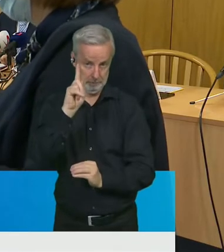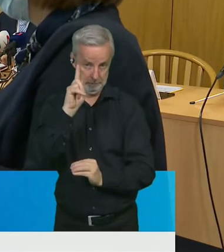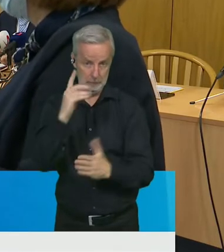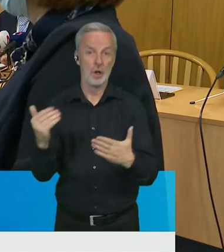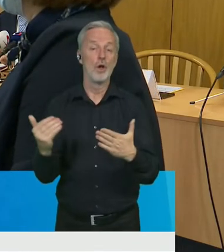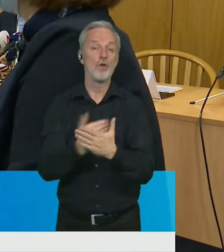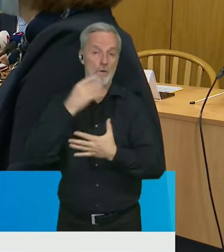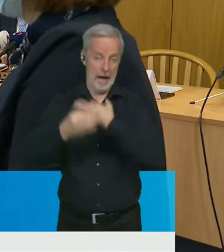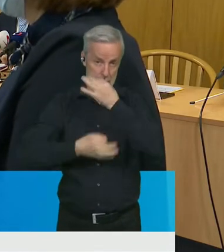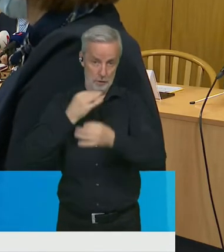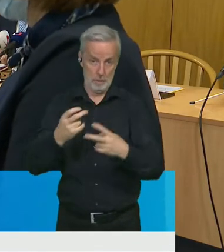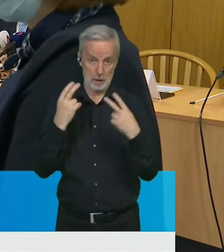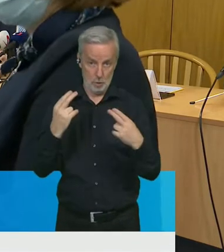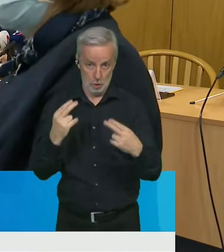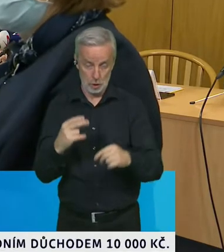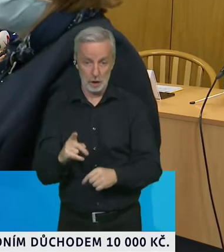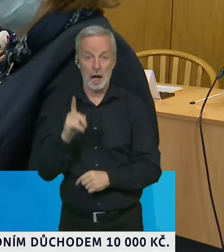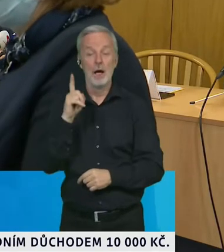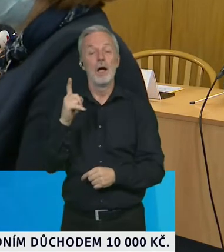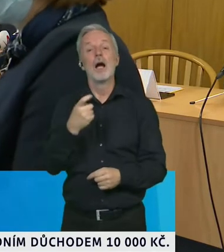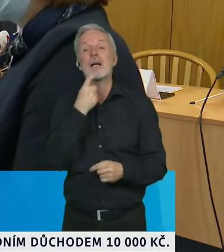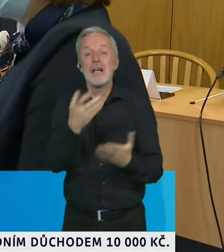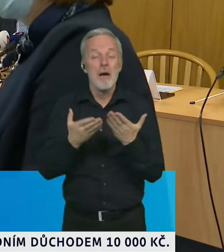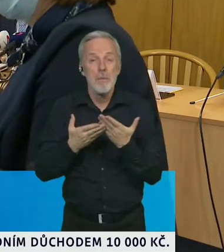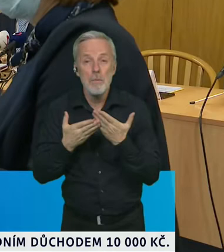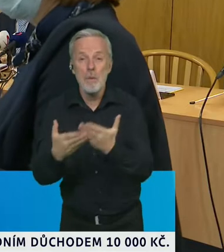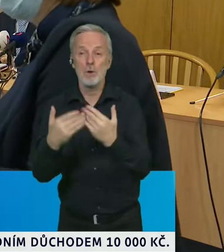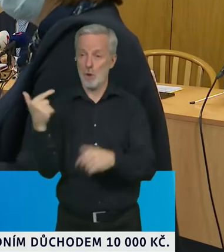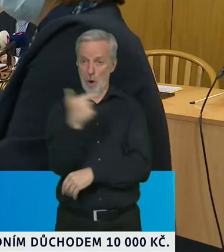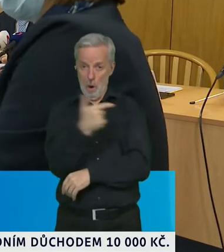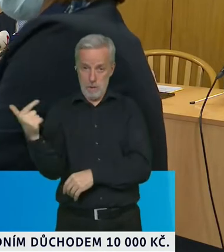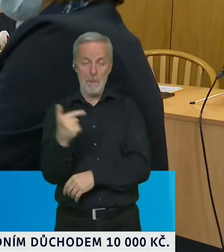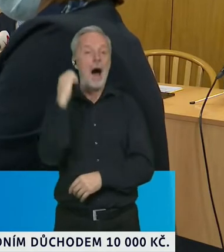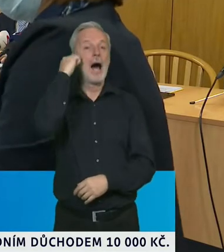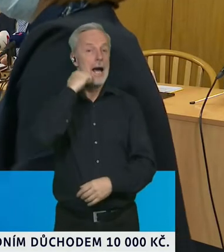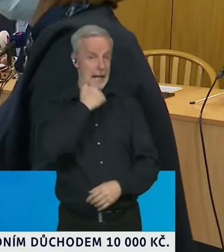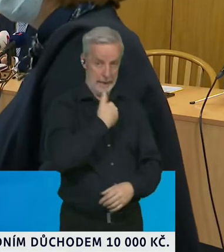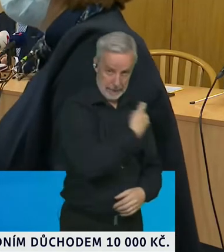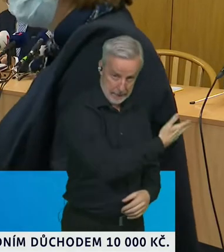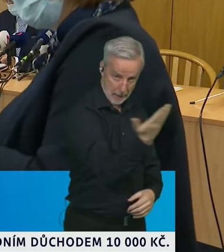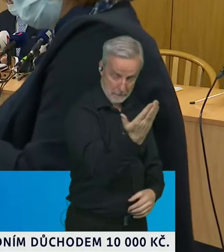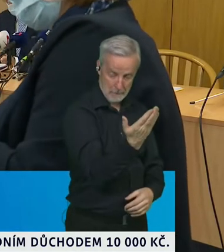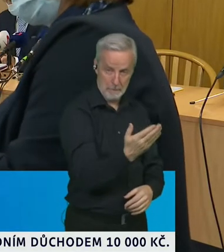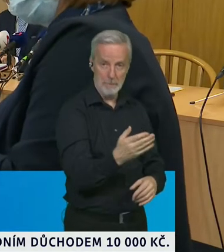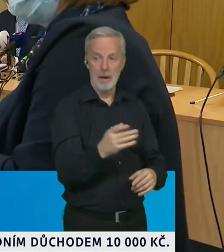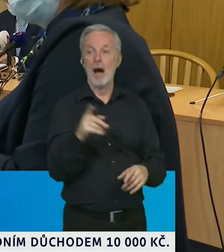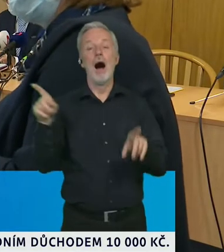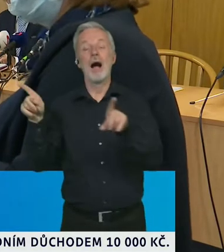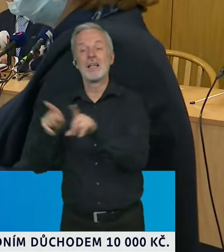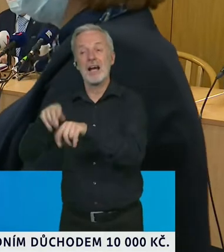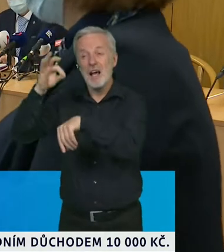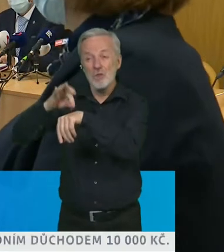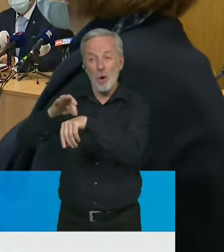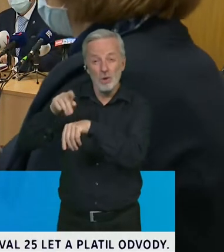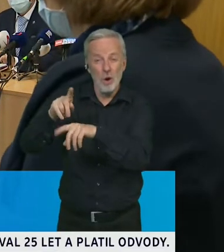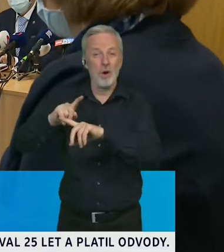snaží vlastně usnadnit tu situaci obou stranám, tedy jak občanům, tak ale i těm, kteří poskytovatelům zdravotních